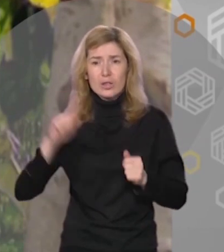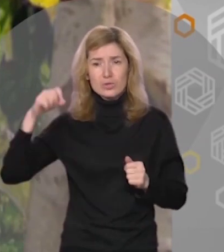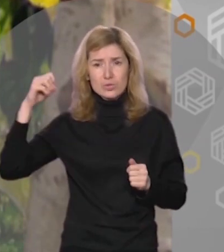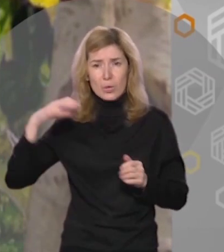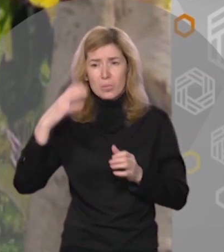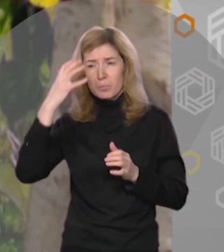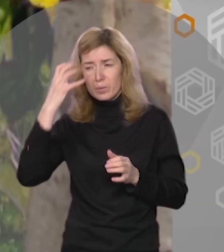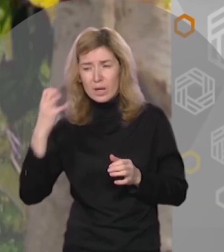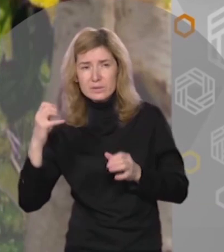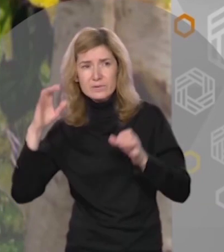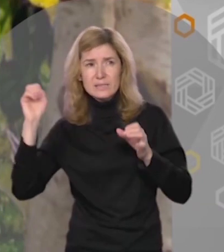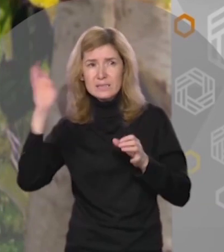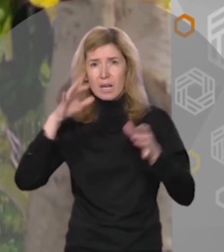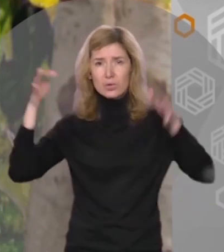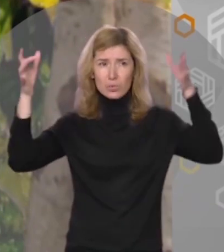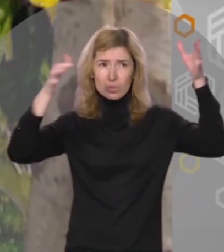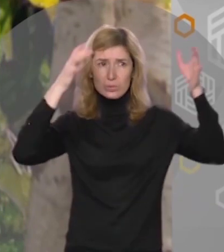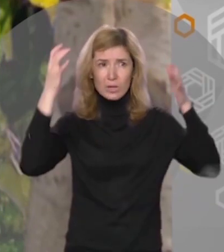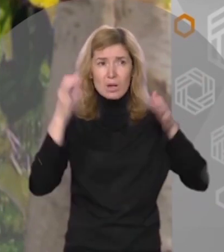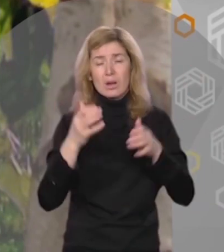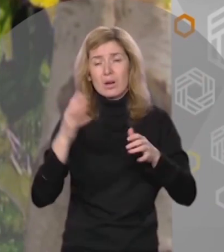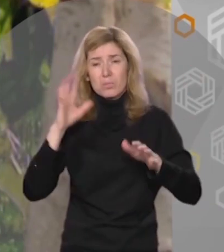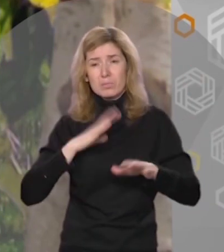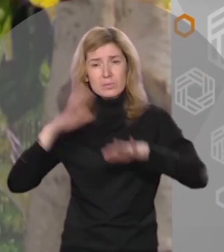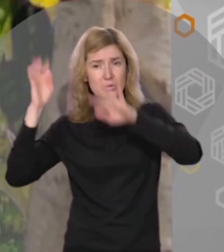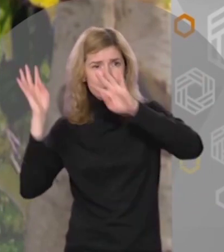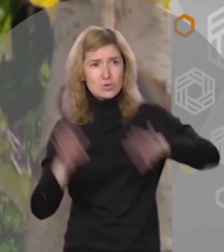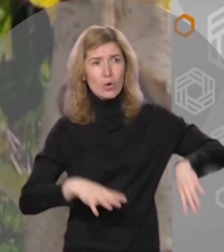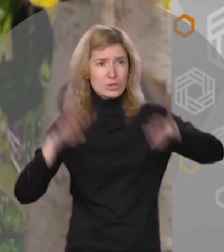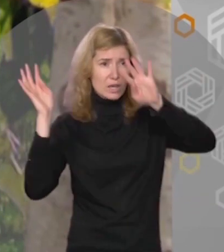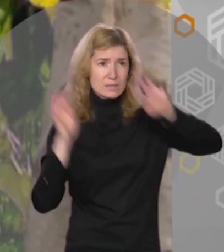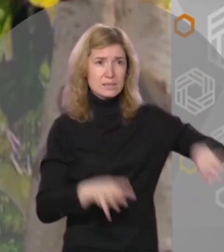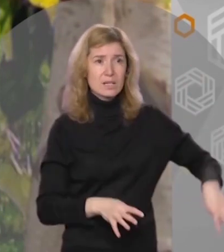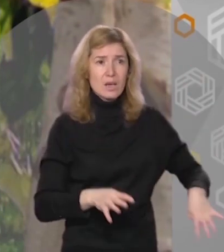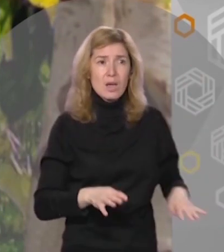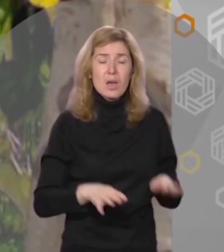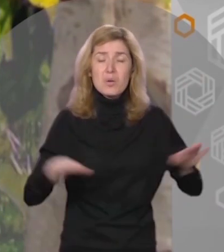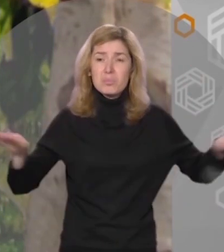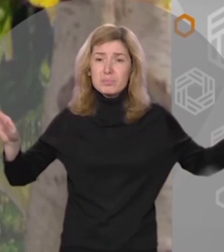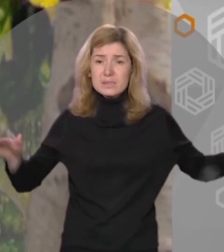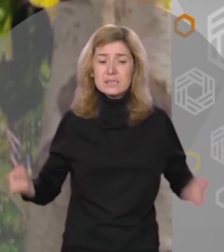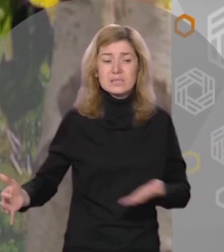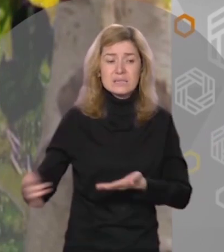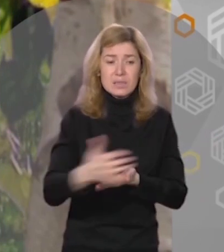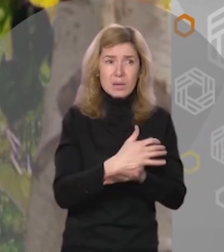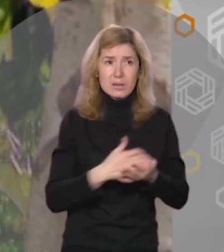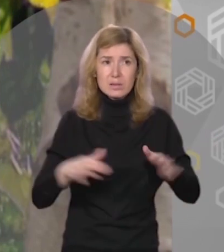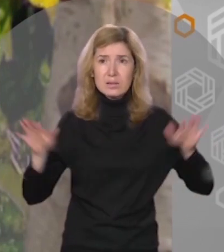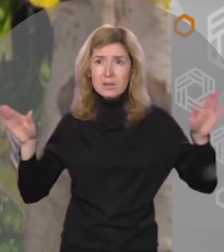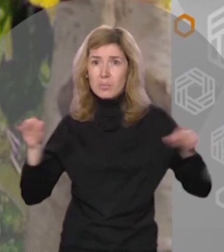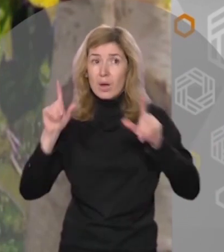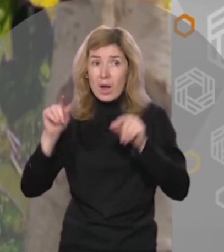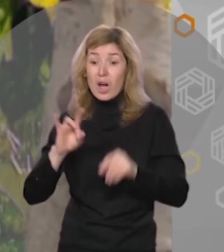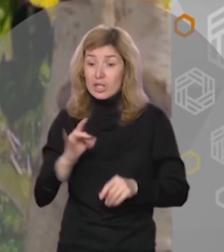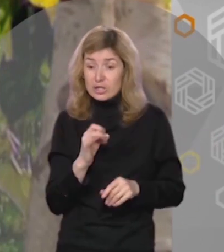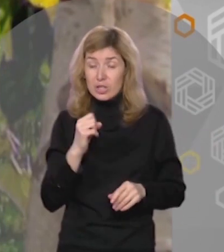солнышко пряталось в серые тучи Из которых лили косые дожди Перелетные птицы засобирались на юг Рыжик